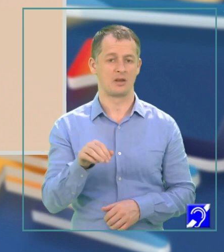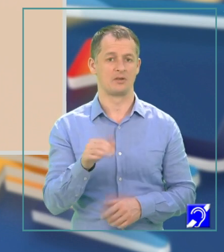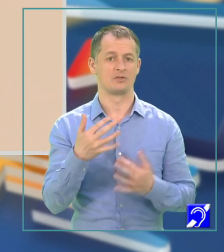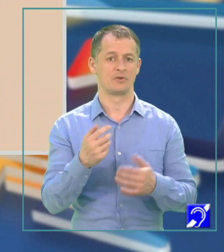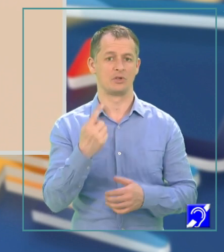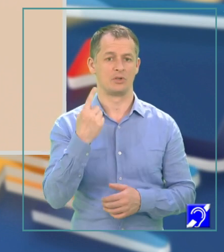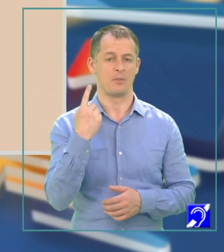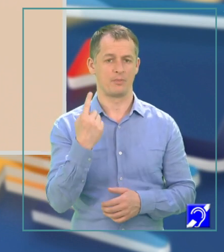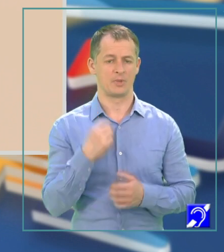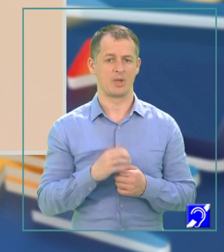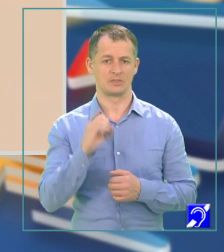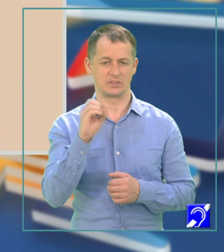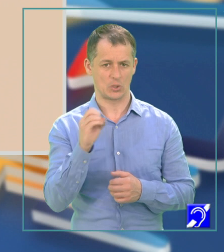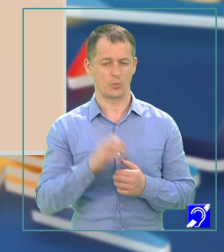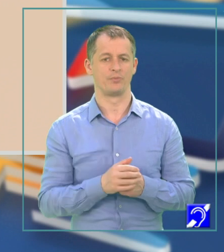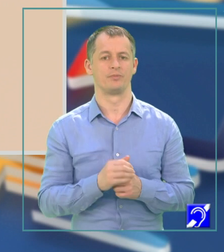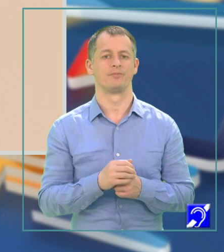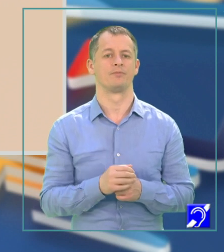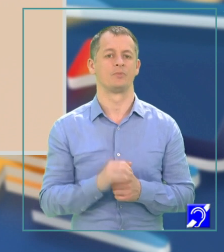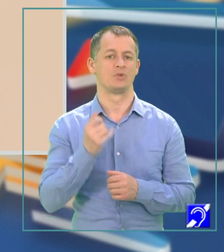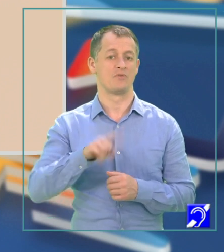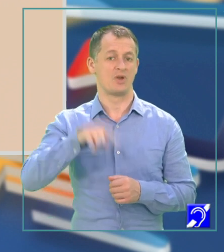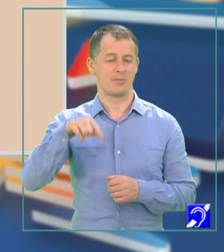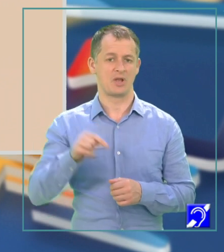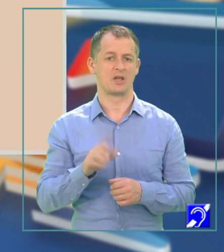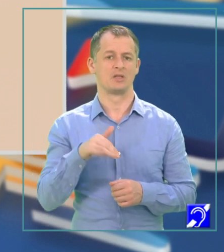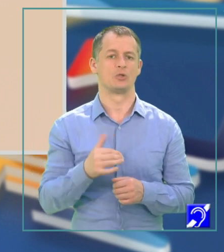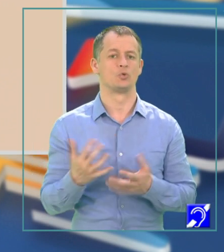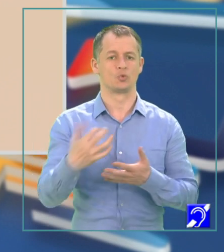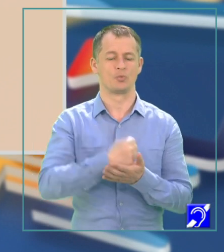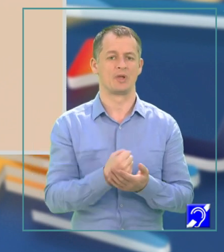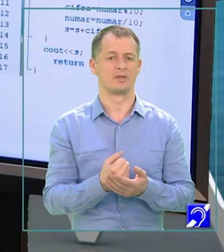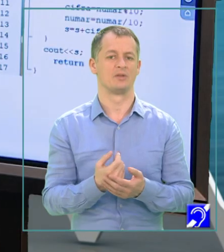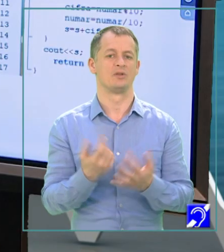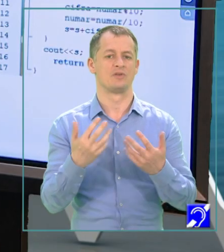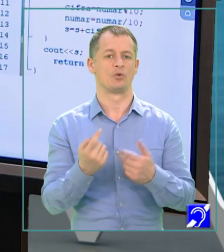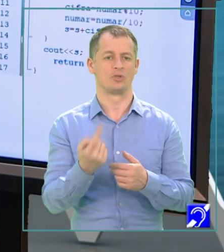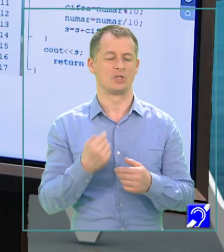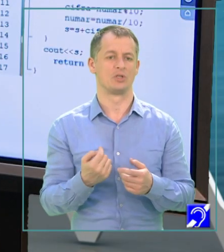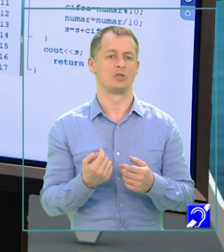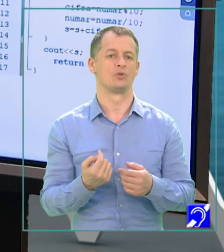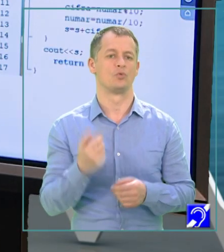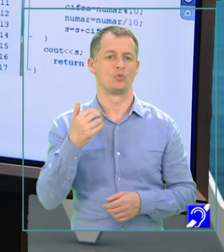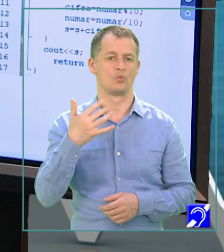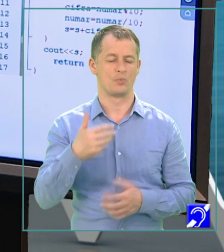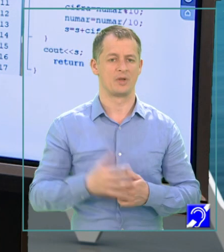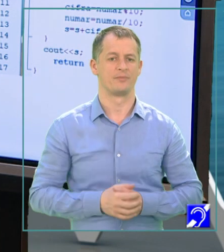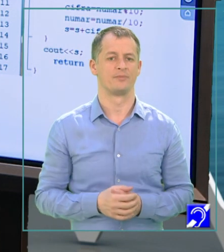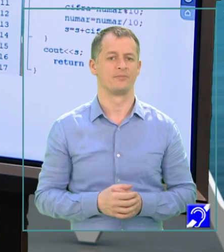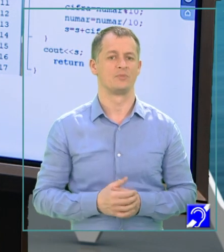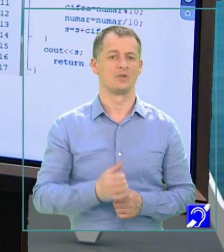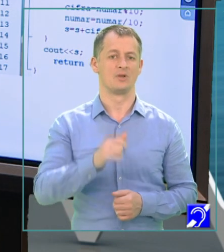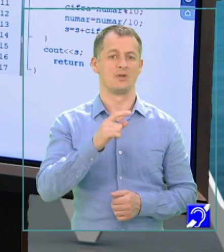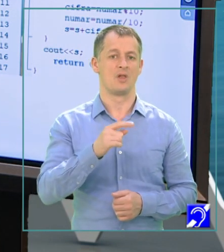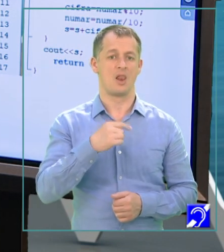variabila Suma să îmi rețină suma cifrelor din număr. Aici avem algoritmul scris în cele trei limbaje, limbajul